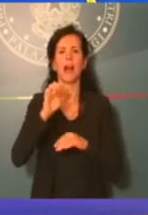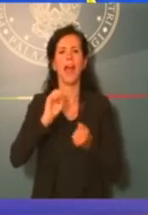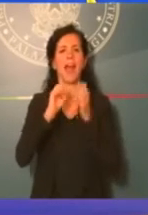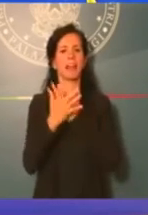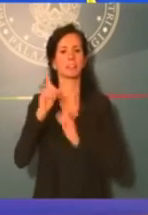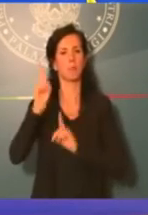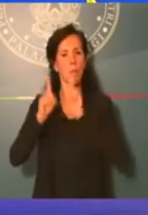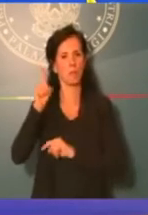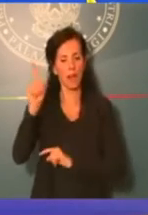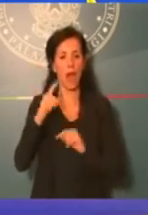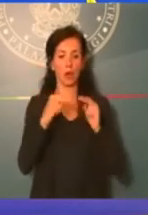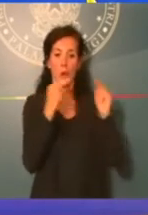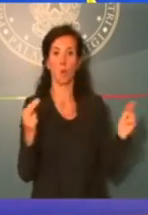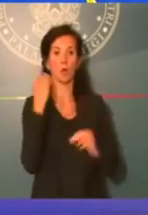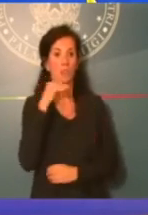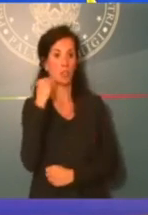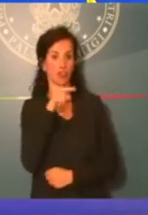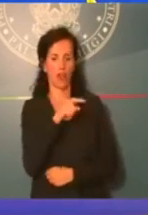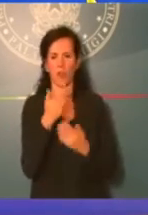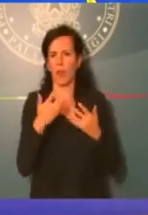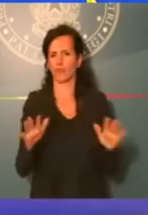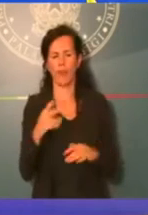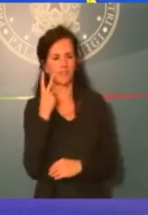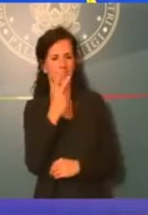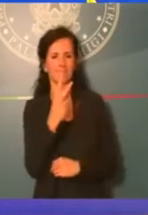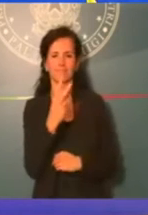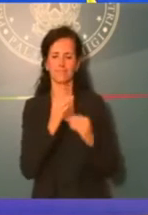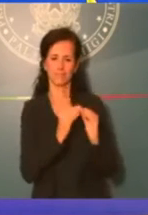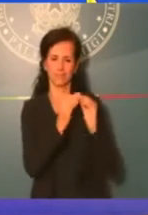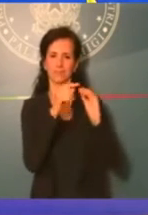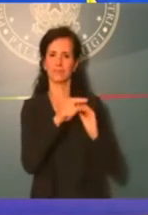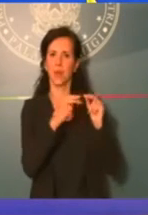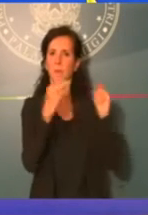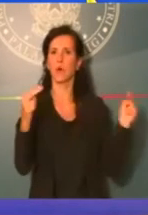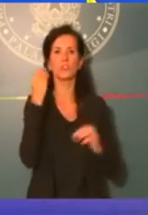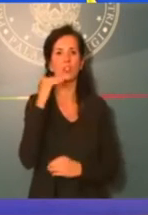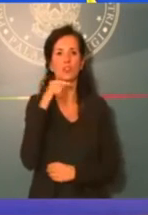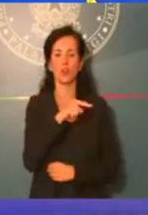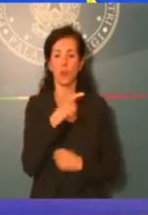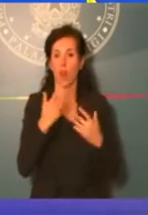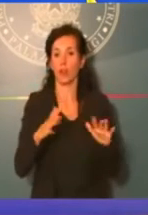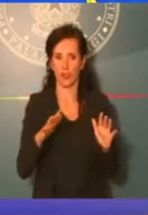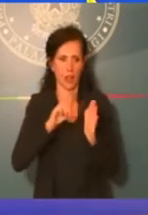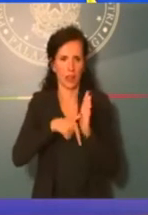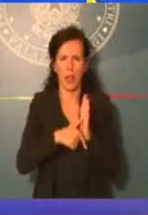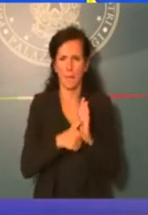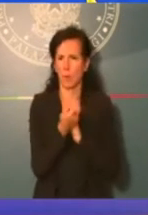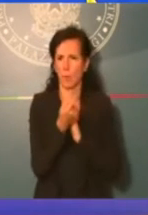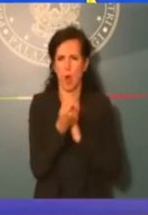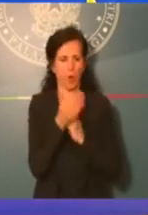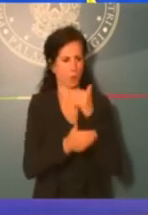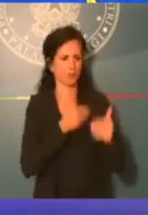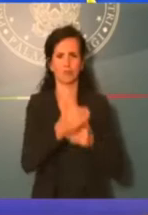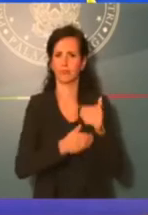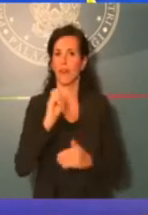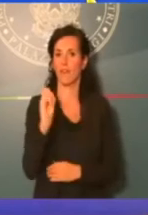di Genova, che è una brillante operazione che stiamo realizzando in pochissimo tempo. Anche su questo